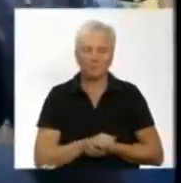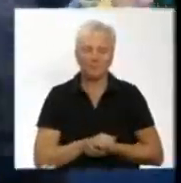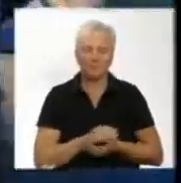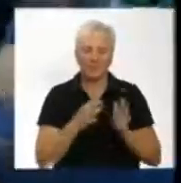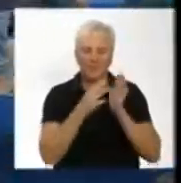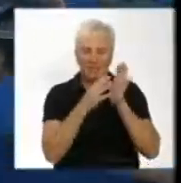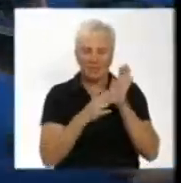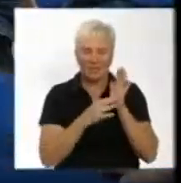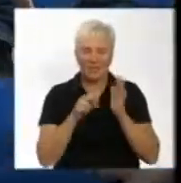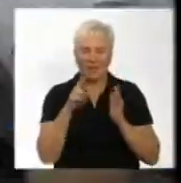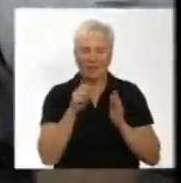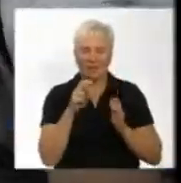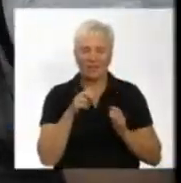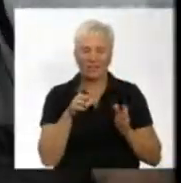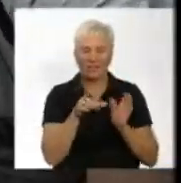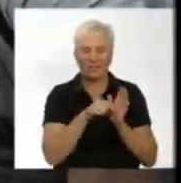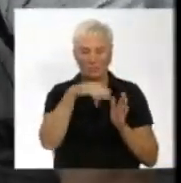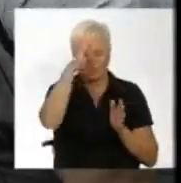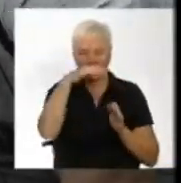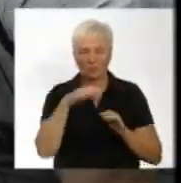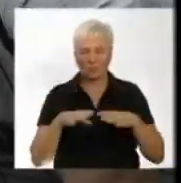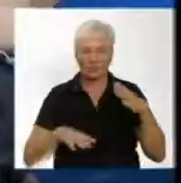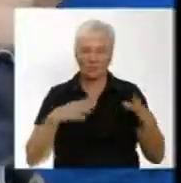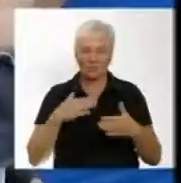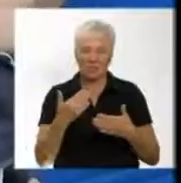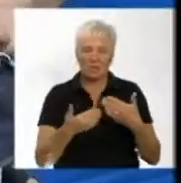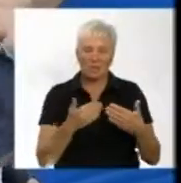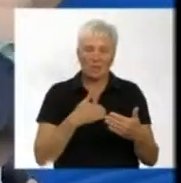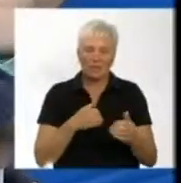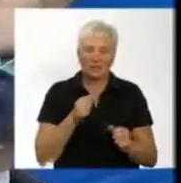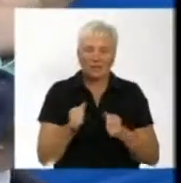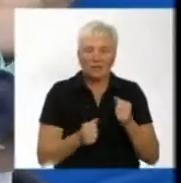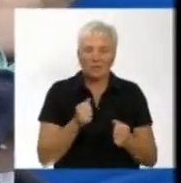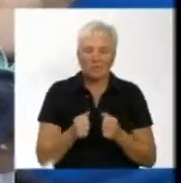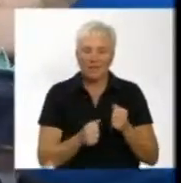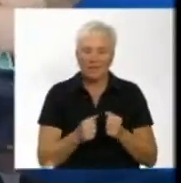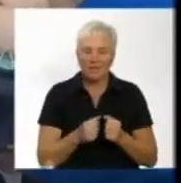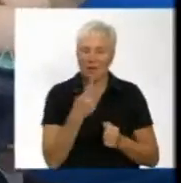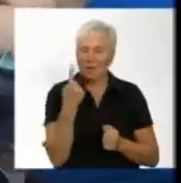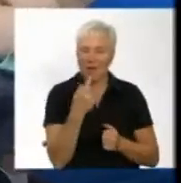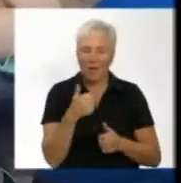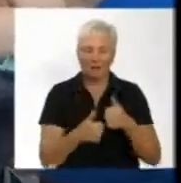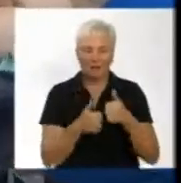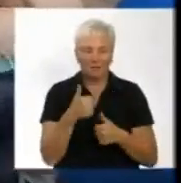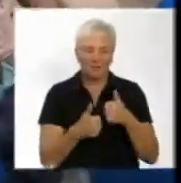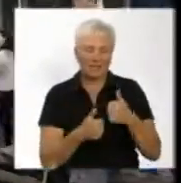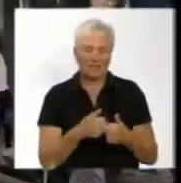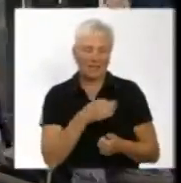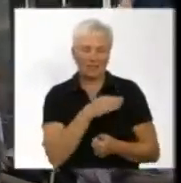Девятимісячний Давид разом з татом Олександром розминаються перед забігом у повзунках. Хочу, щоб перше змагання у сина було.